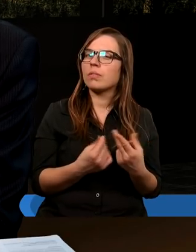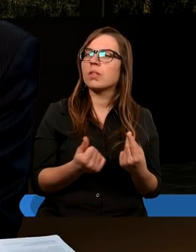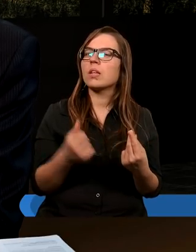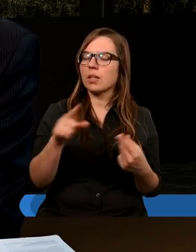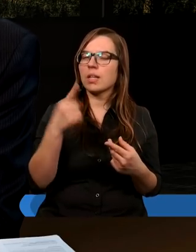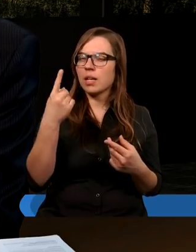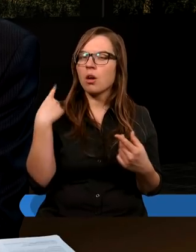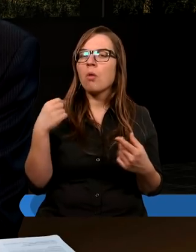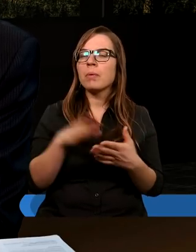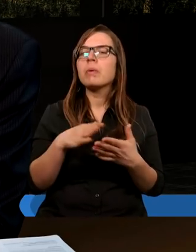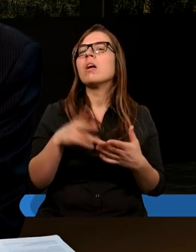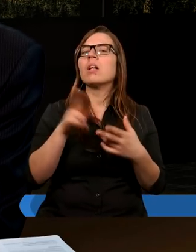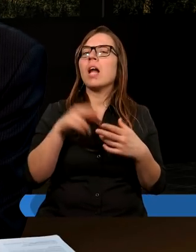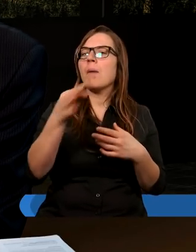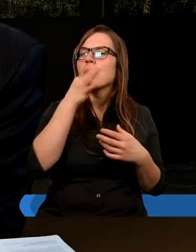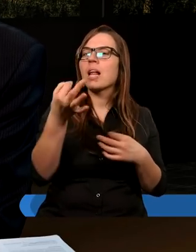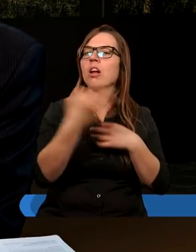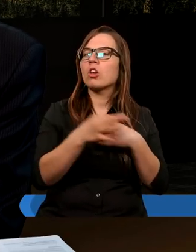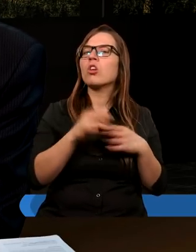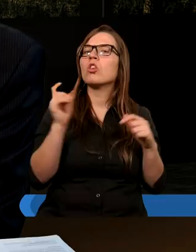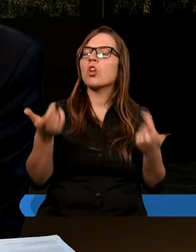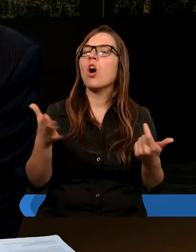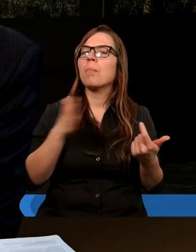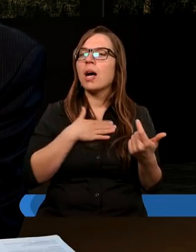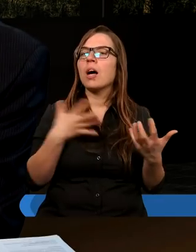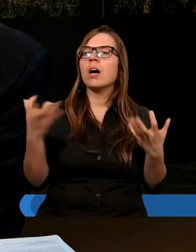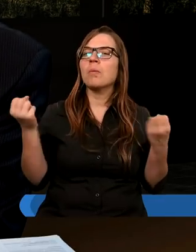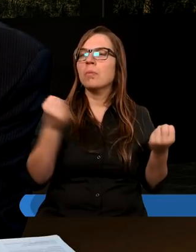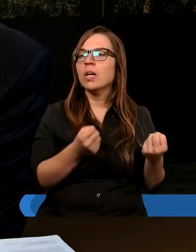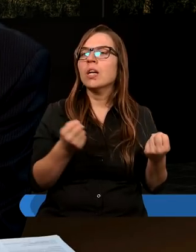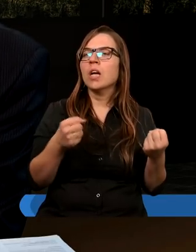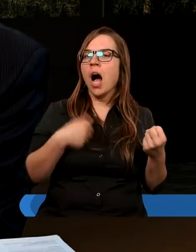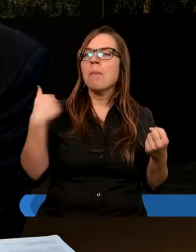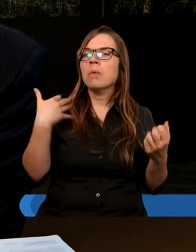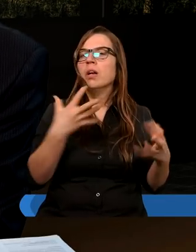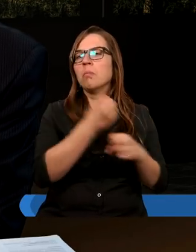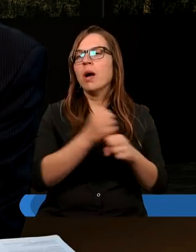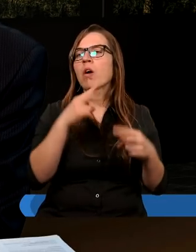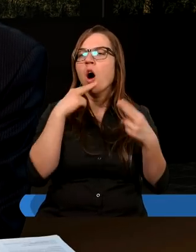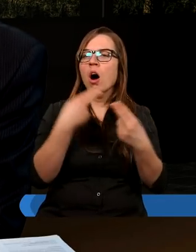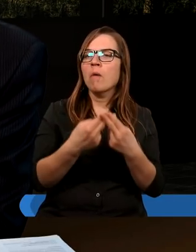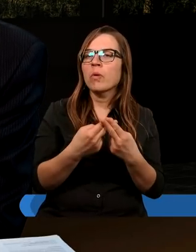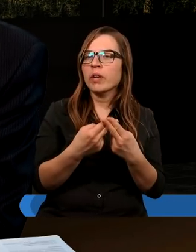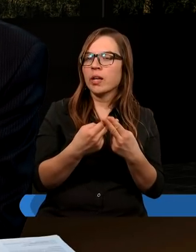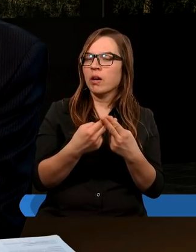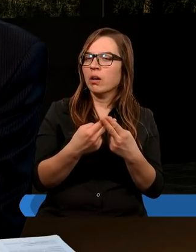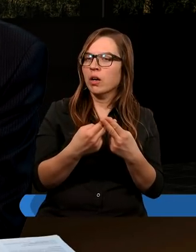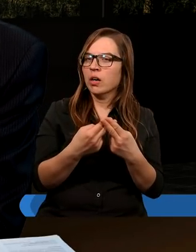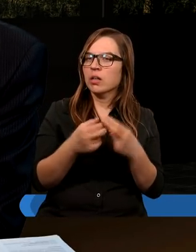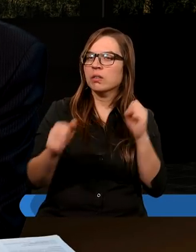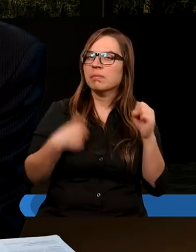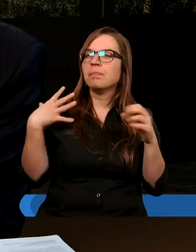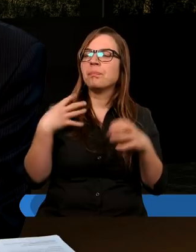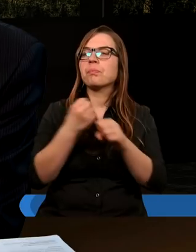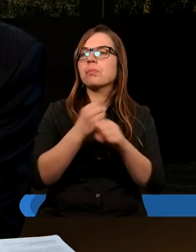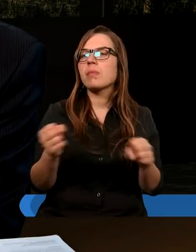biblistów, który na pytanie studenta, co mamy czynić, aby być zbawionym, odpowiedział, aby